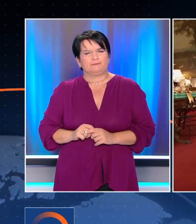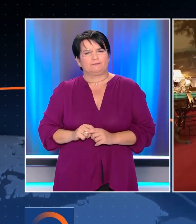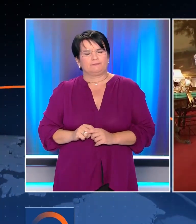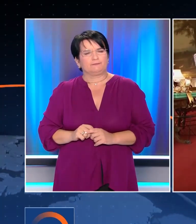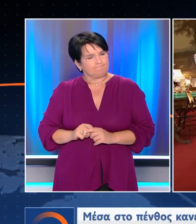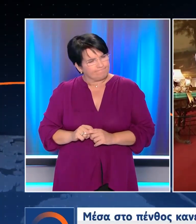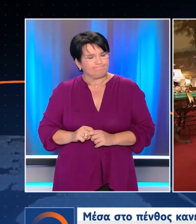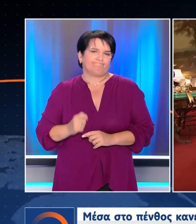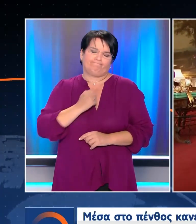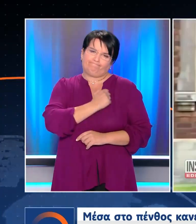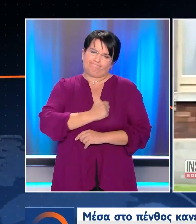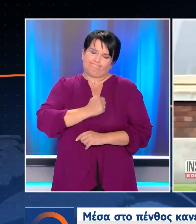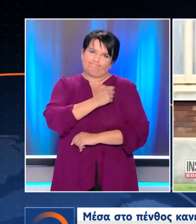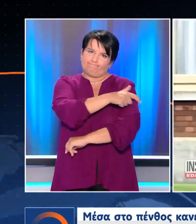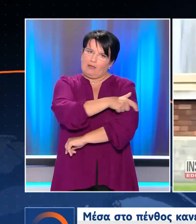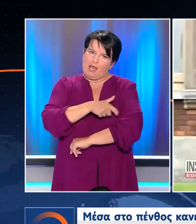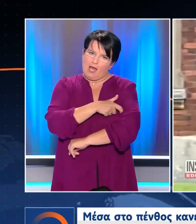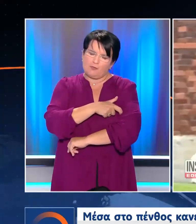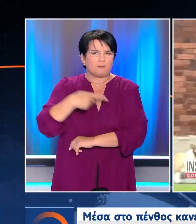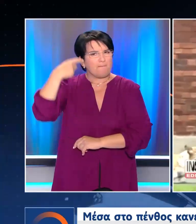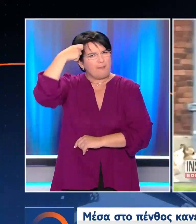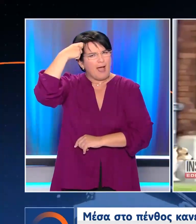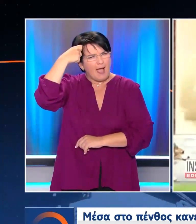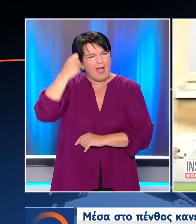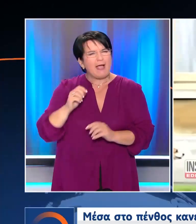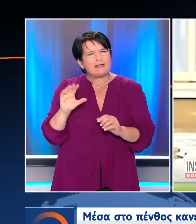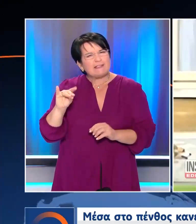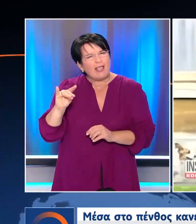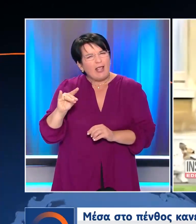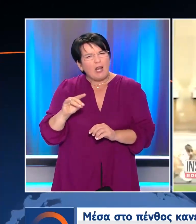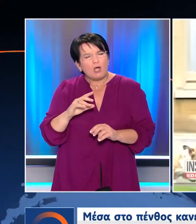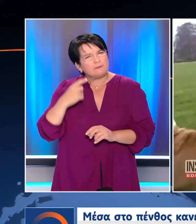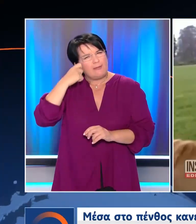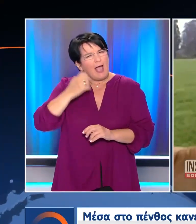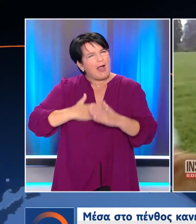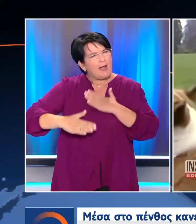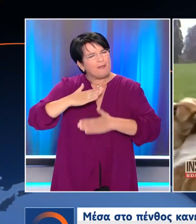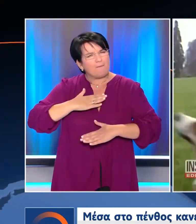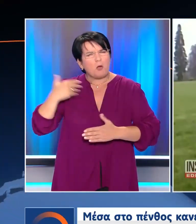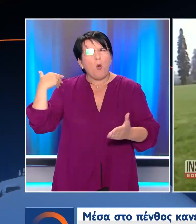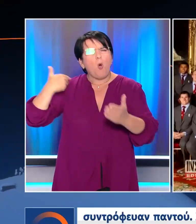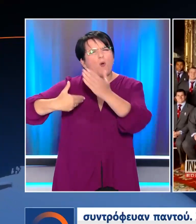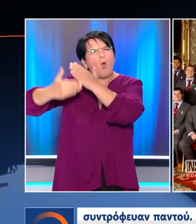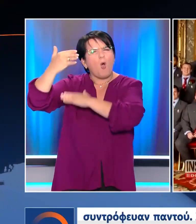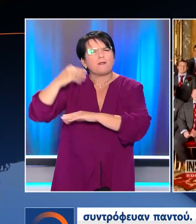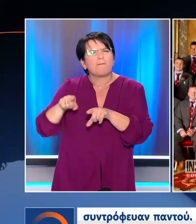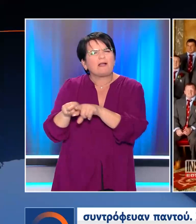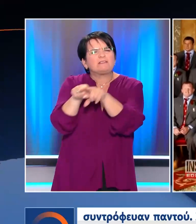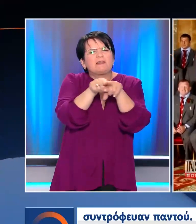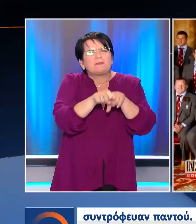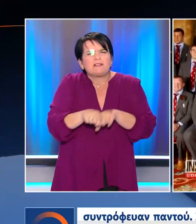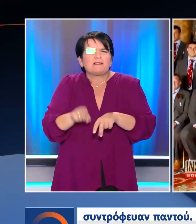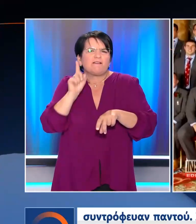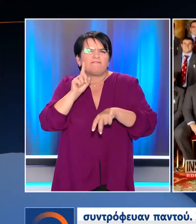Μέσα στο πένθος Κανείς δεν ξεχνάει και τα πολύ αγαπημένα κόγκις Της Ελισάβετ Τα λατρεμένα της κυλάκια που εδώ και χρόνια Τη συντρόφευαν παντού